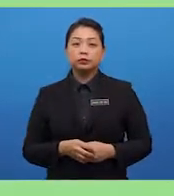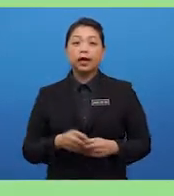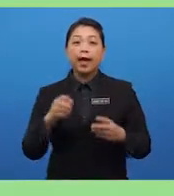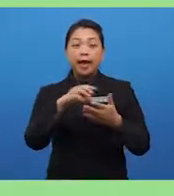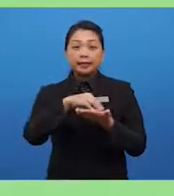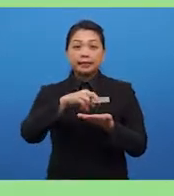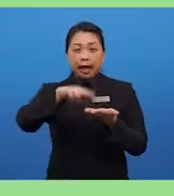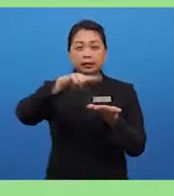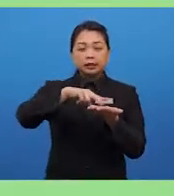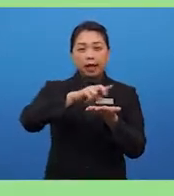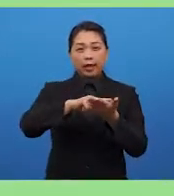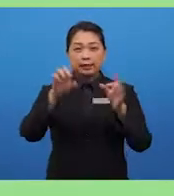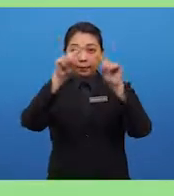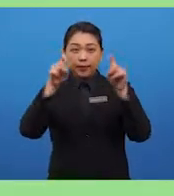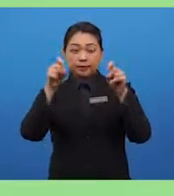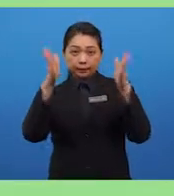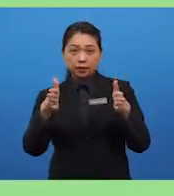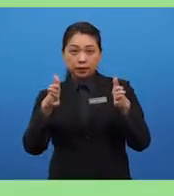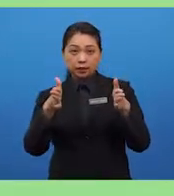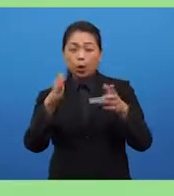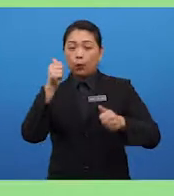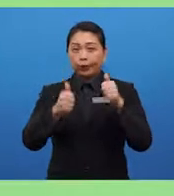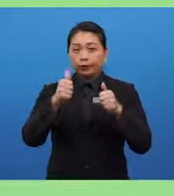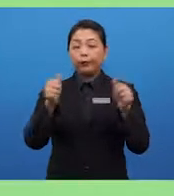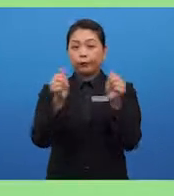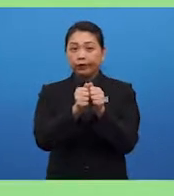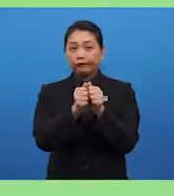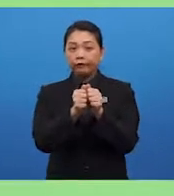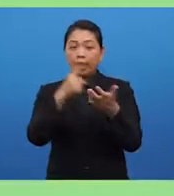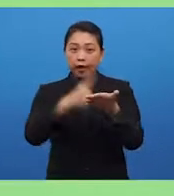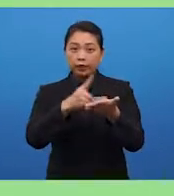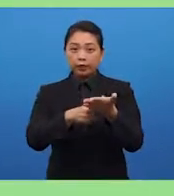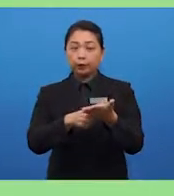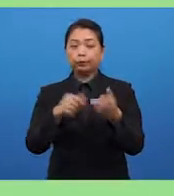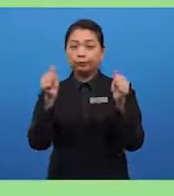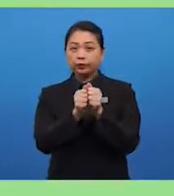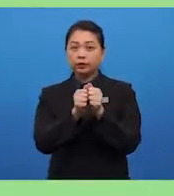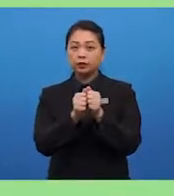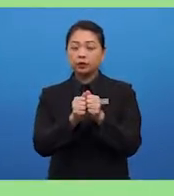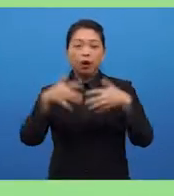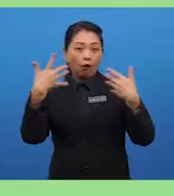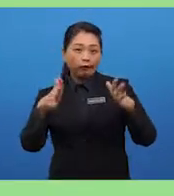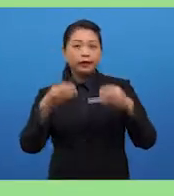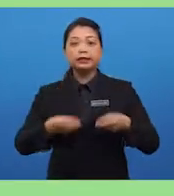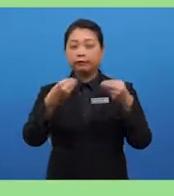their arguments based on the already given factor.